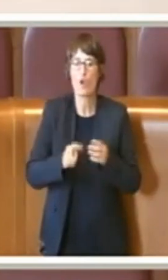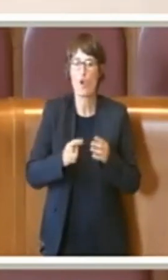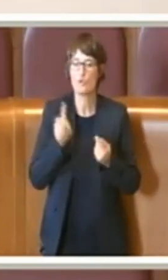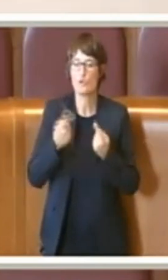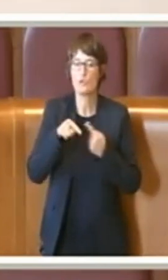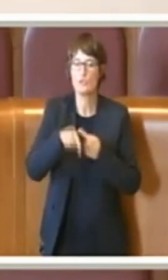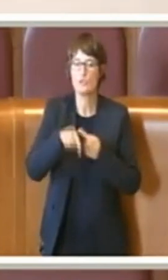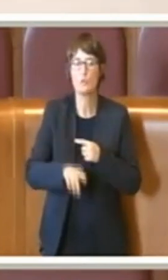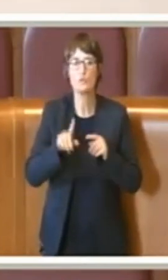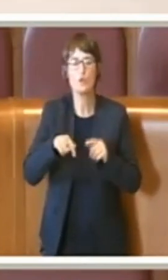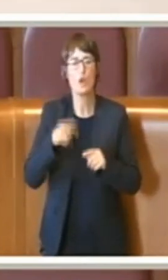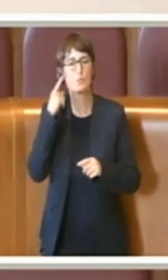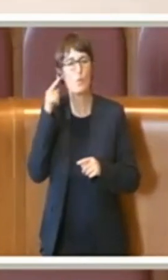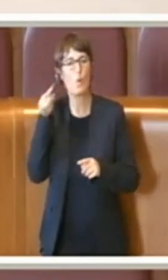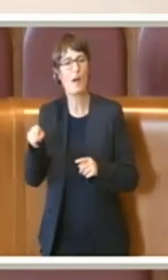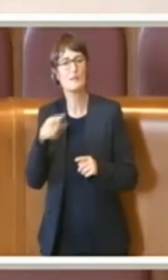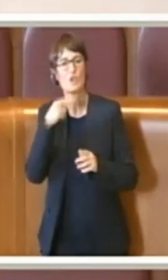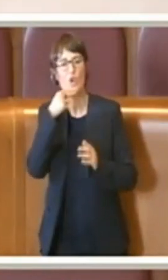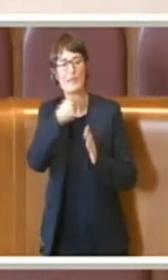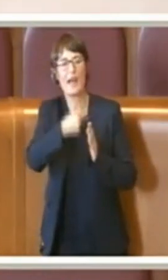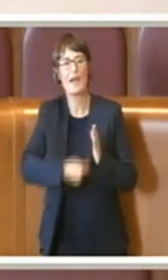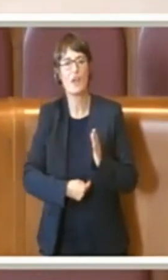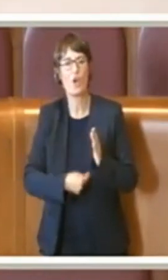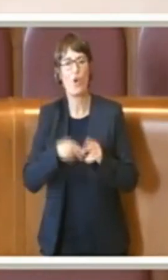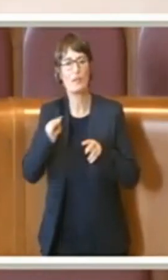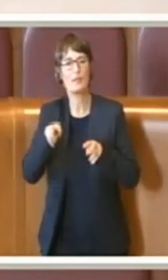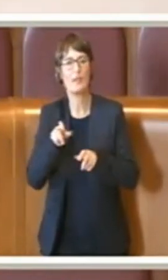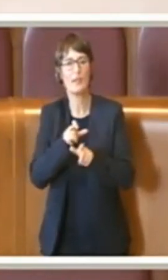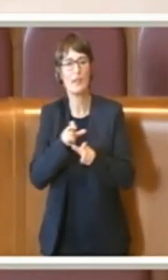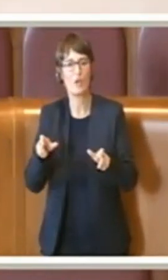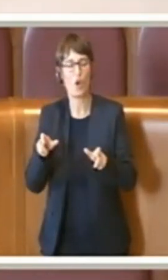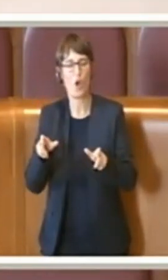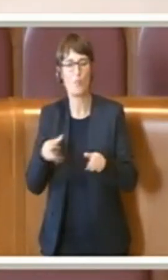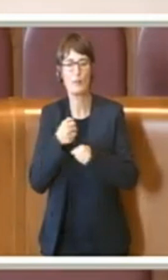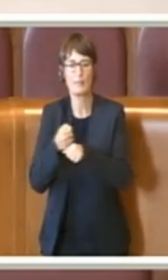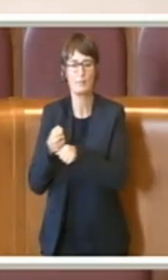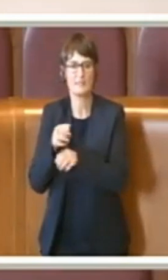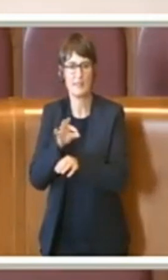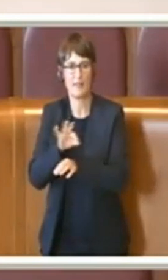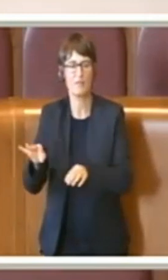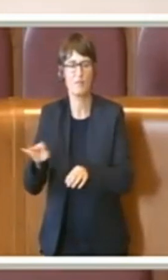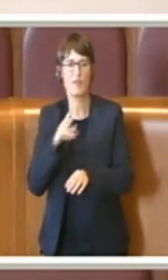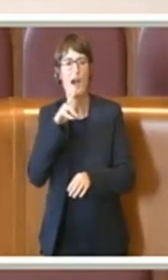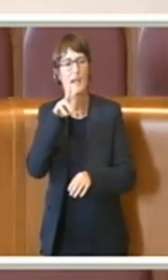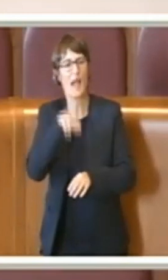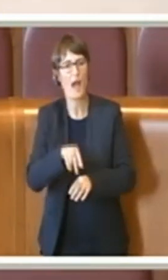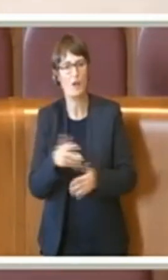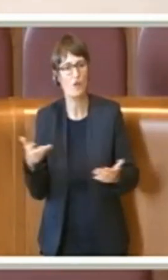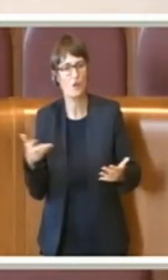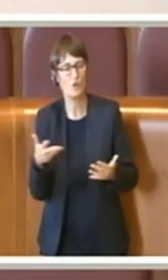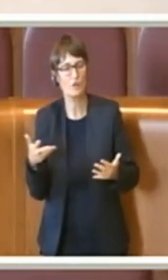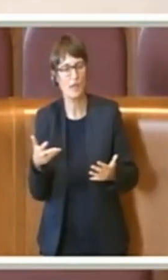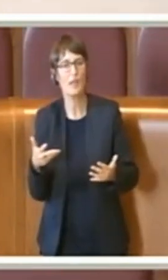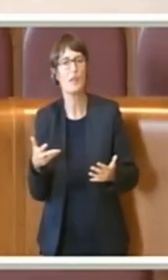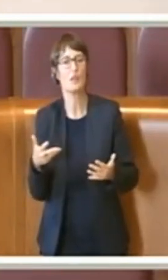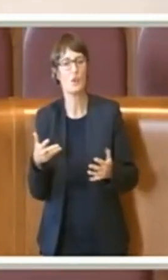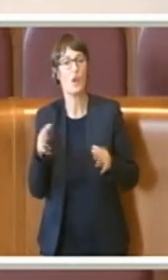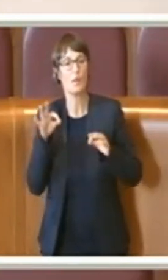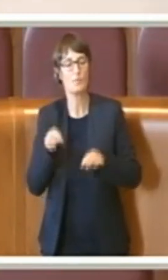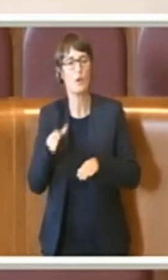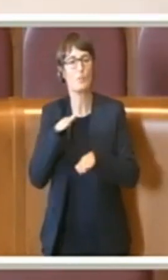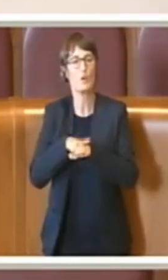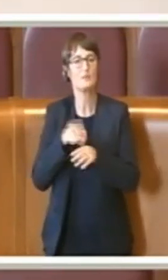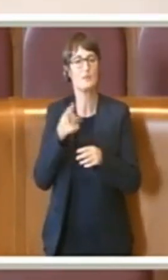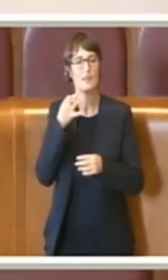Agronomi che più rappresentanti hanno sostenuto che l'agire del Servizio